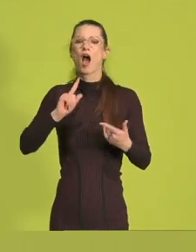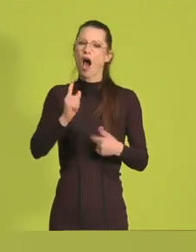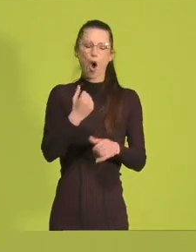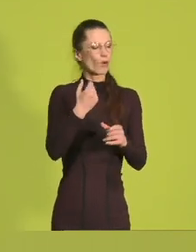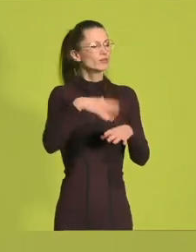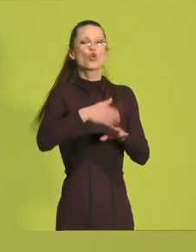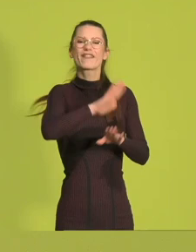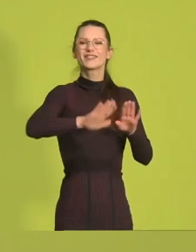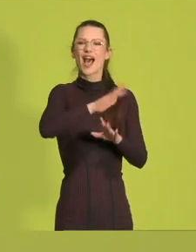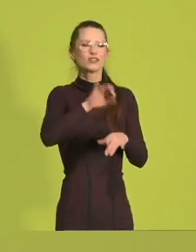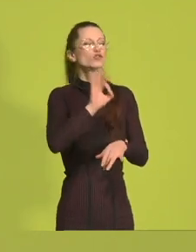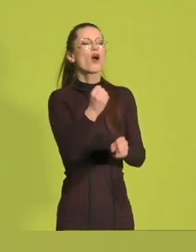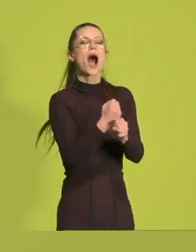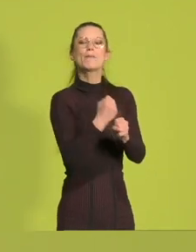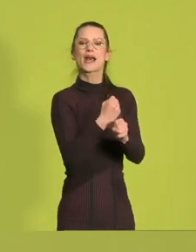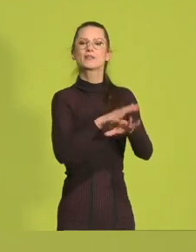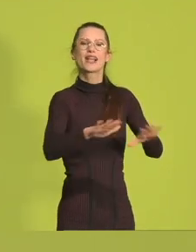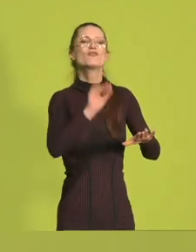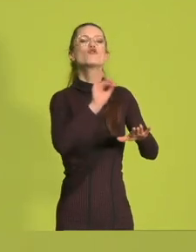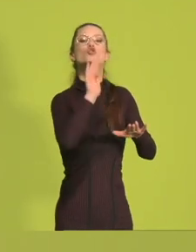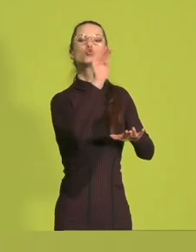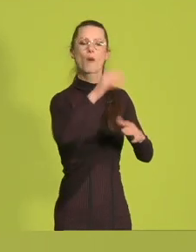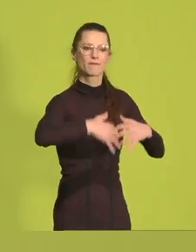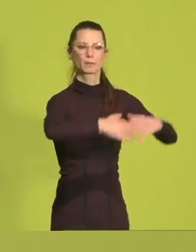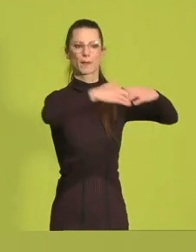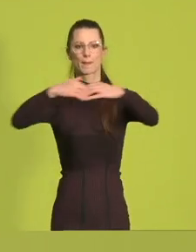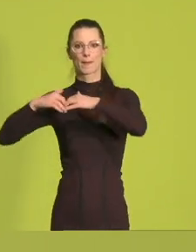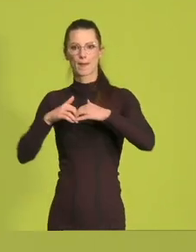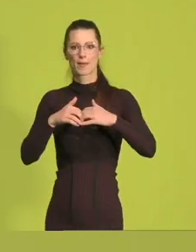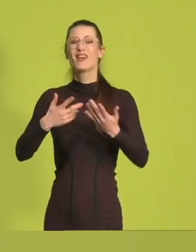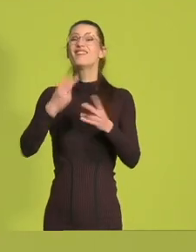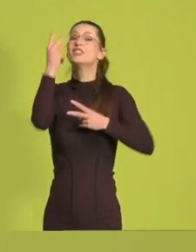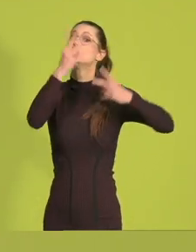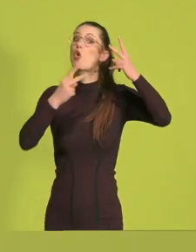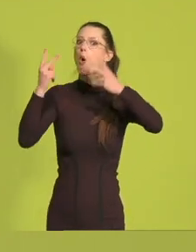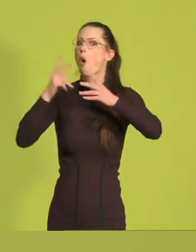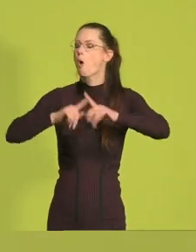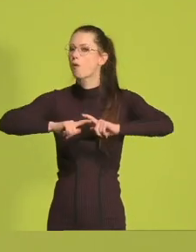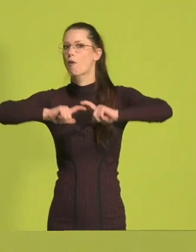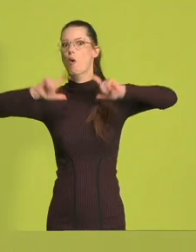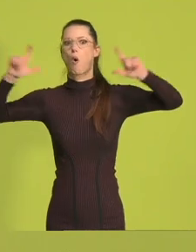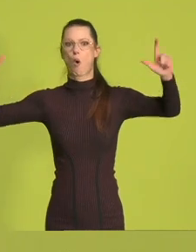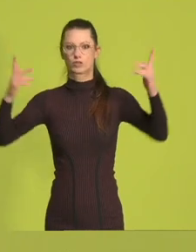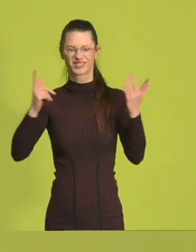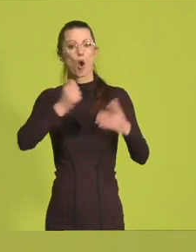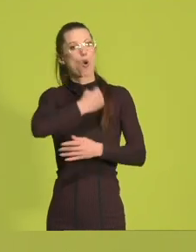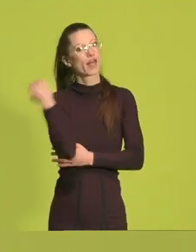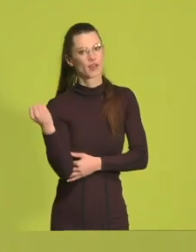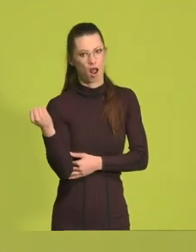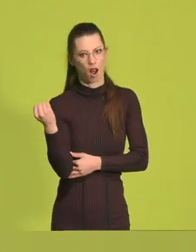Arbeitsplätze der Zukunft entstehen. Ja, die Vision ist groß und sie ist radikal,